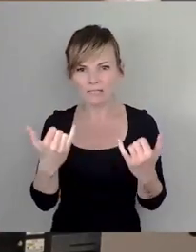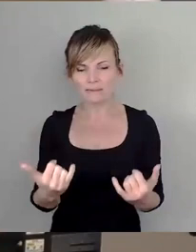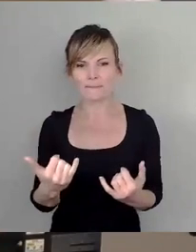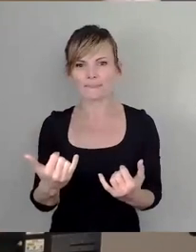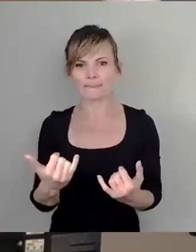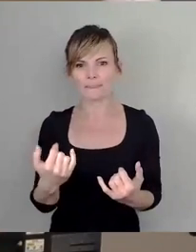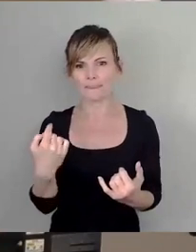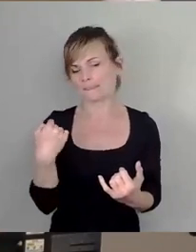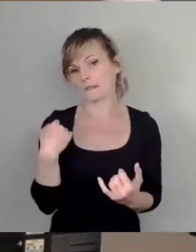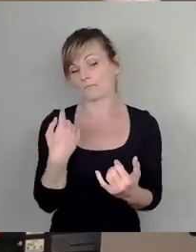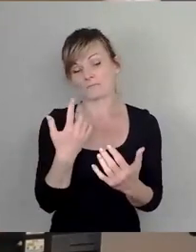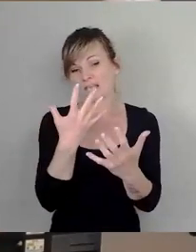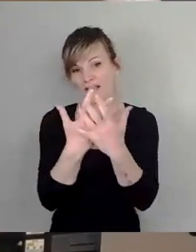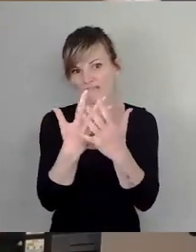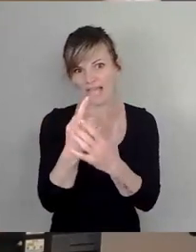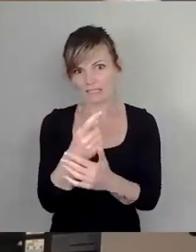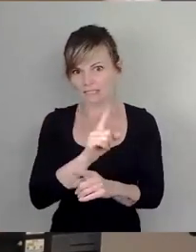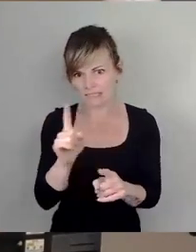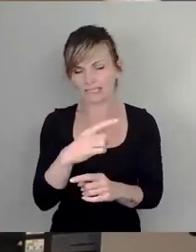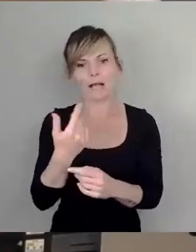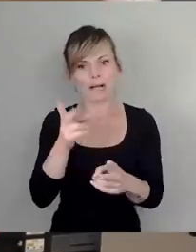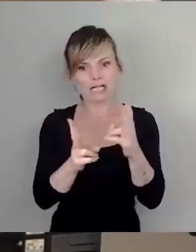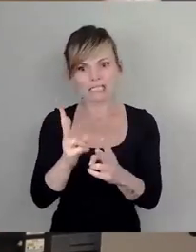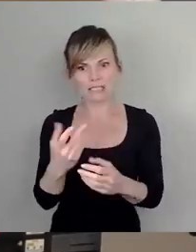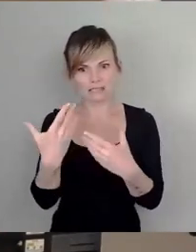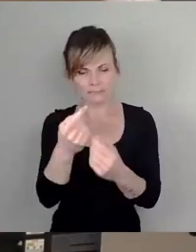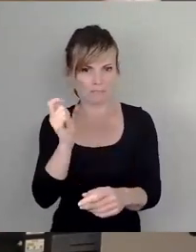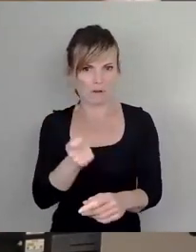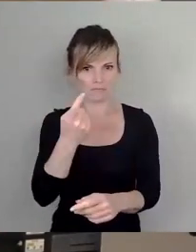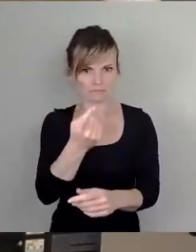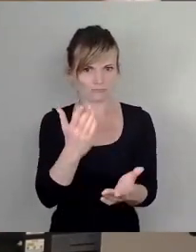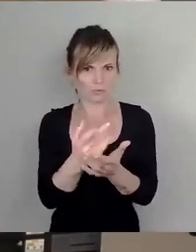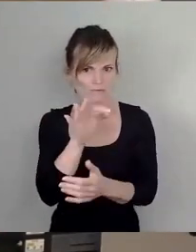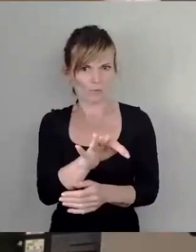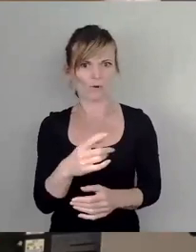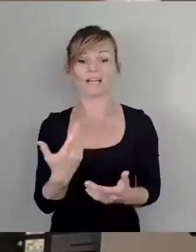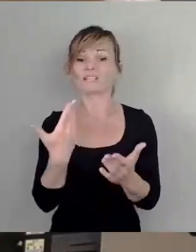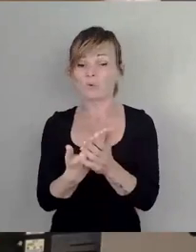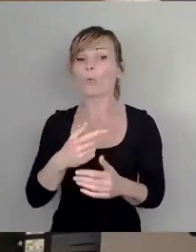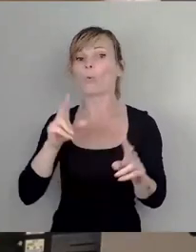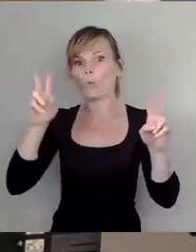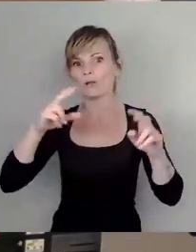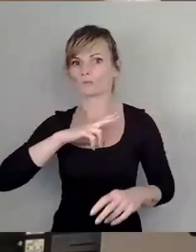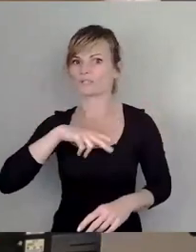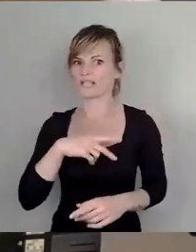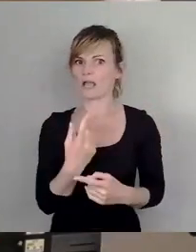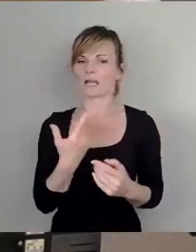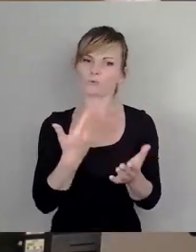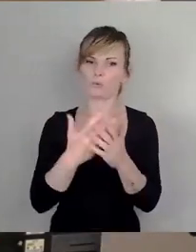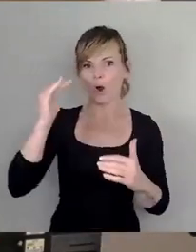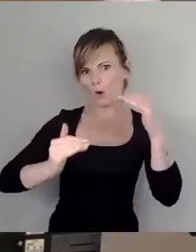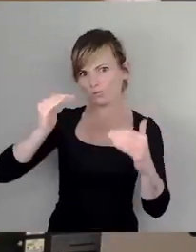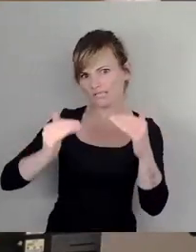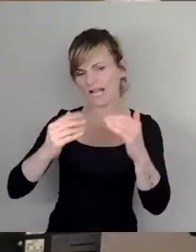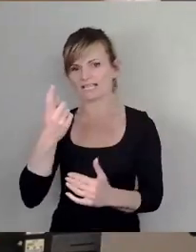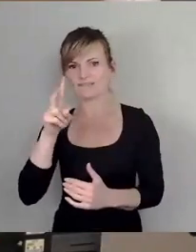Knast, aber sozusagen vor Gericht. Ich sage es mal, so sozial oder so ausgewogen, wie die DVB immer tut